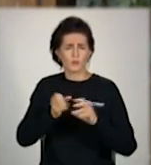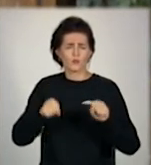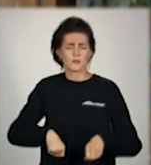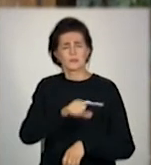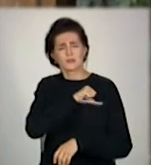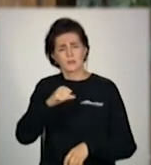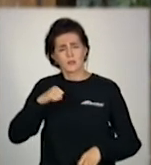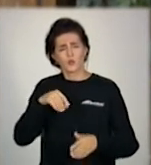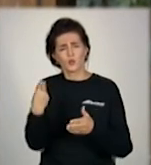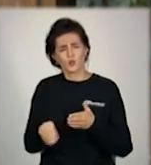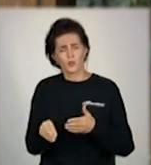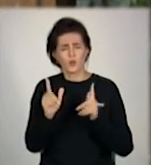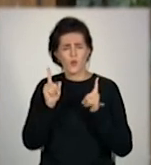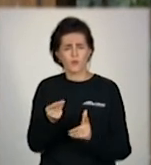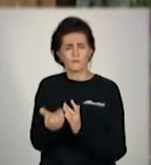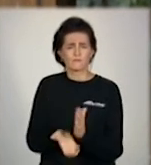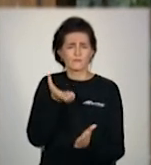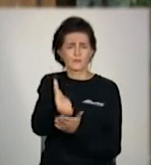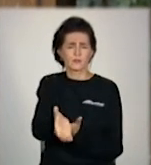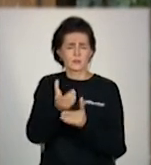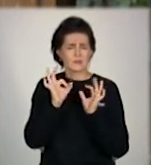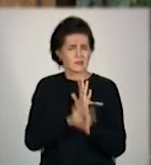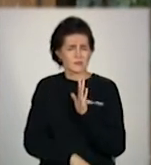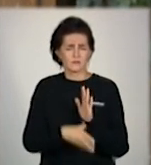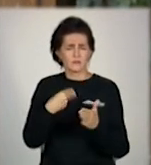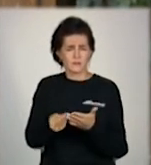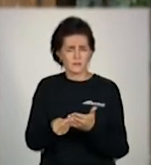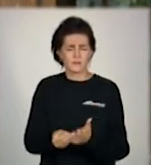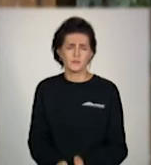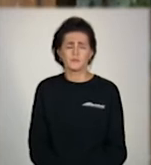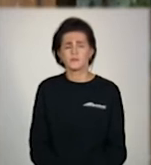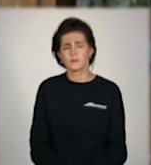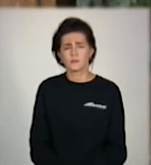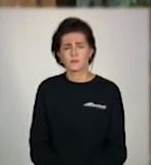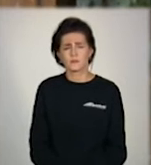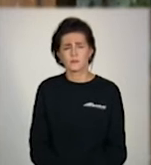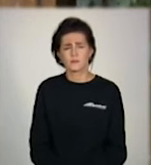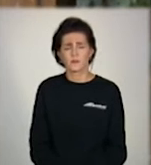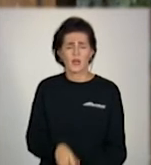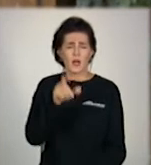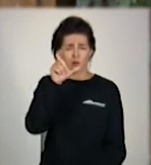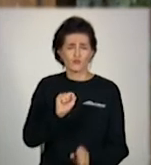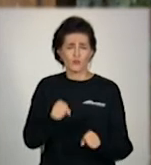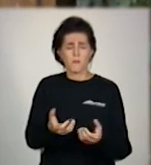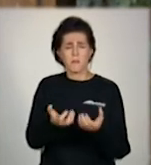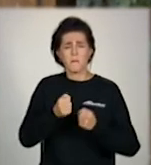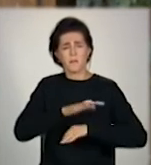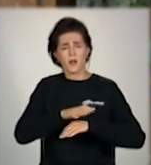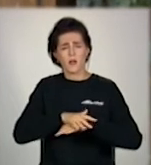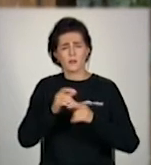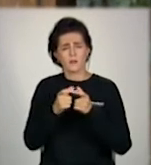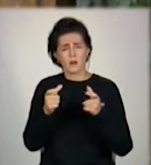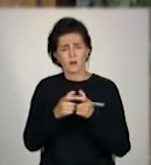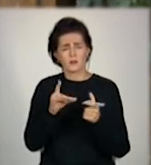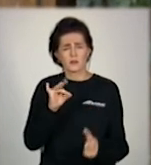момент, готівкові кошти отримує. Людина може отримувати як на банківську установу, на картковий